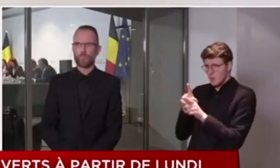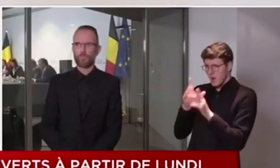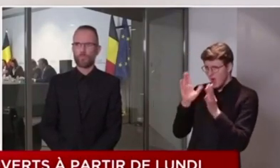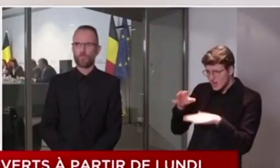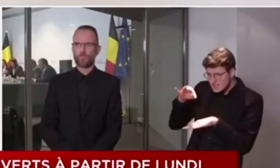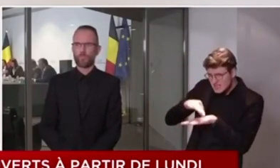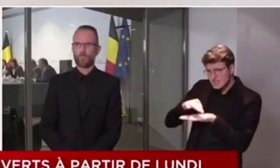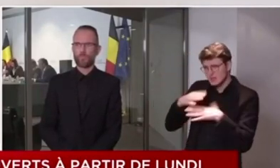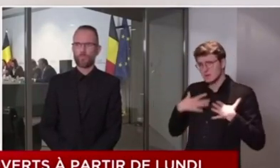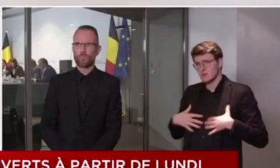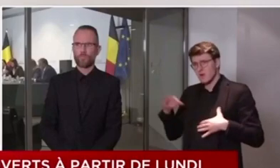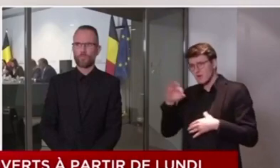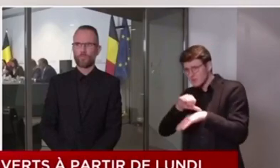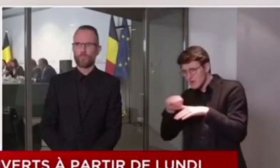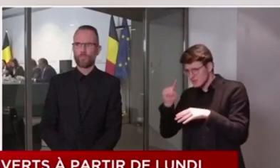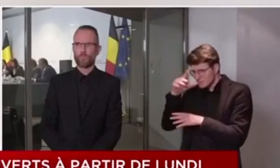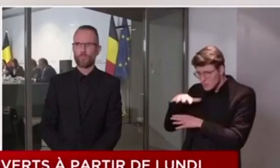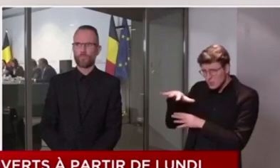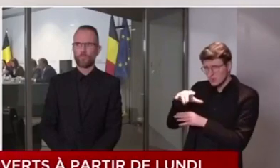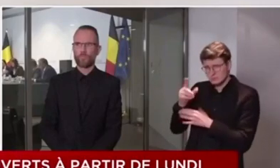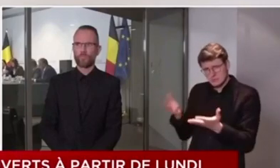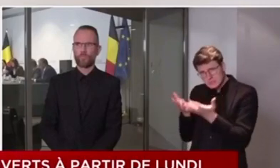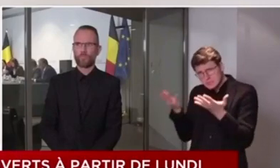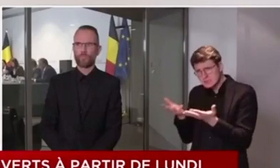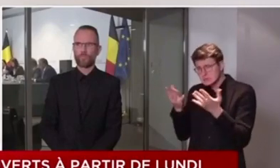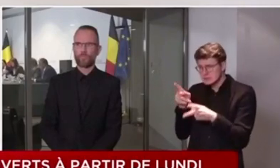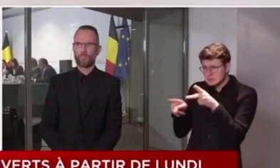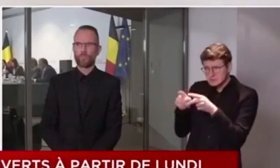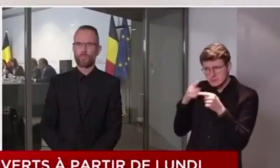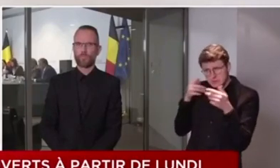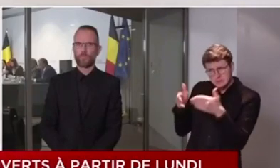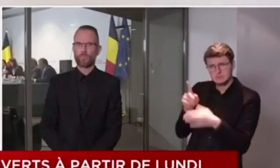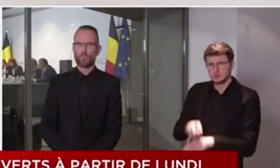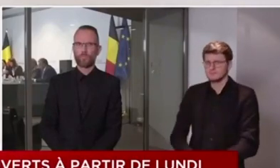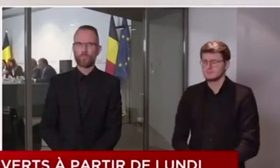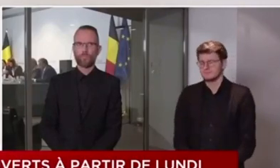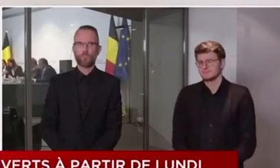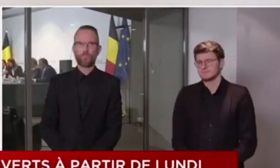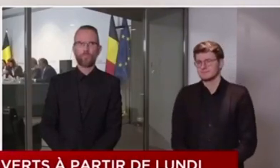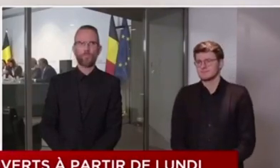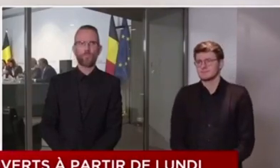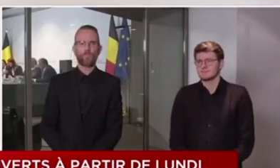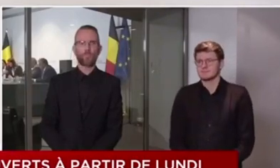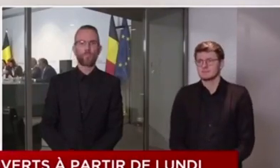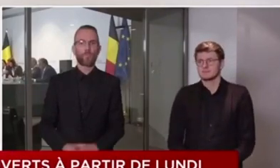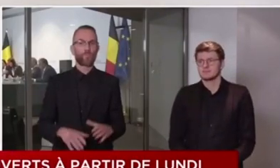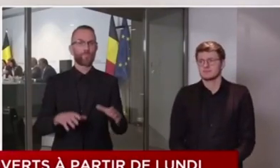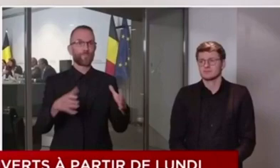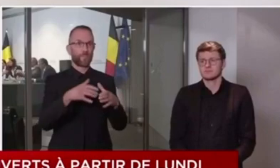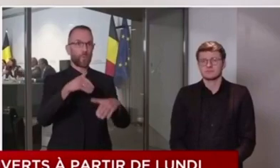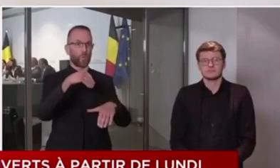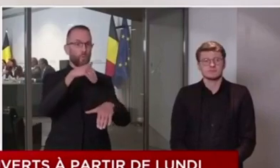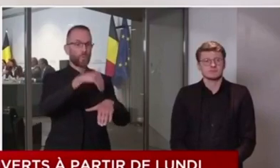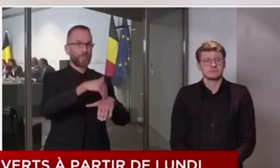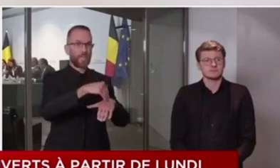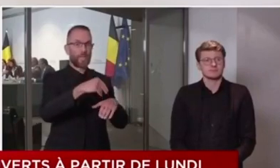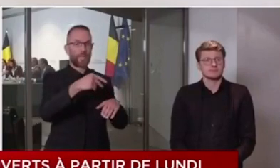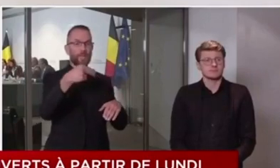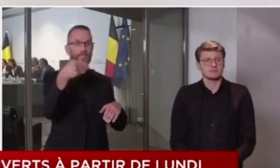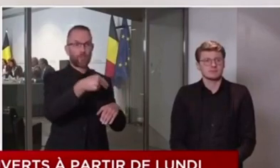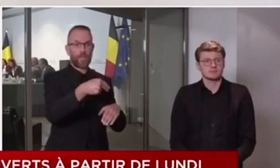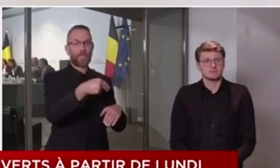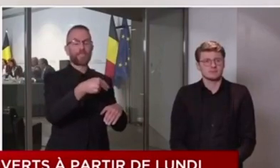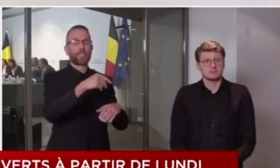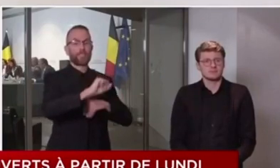surtout pour les personnes les plus vulnérables. La concertation avec les ministres présidents a décidé que les mesures de confinement